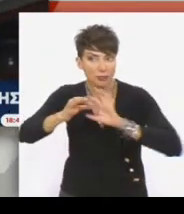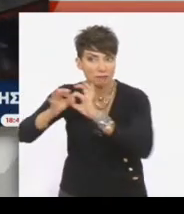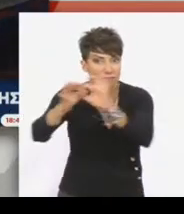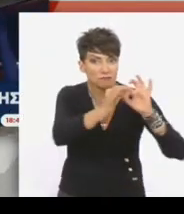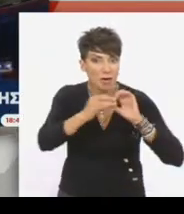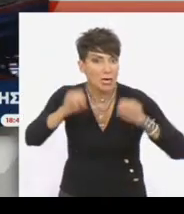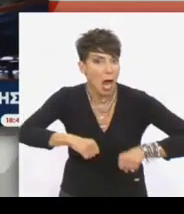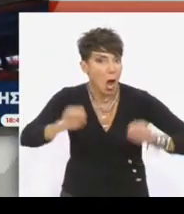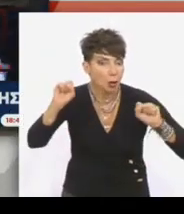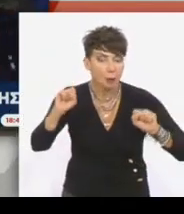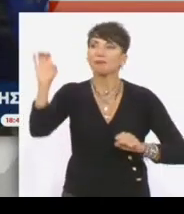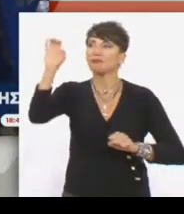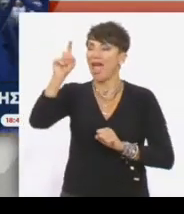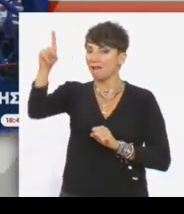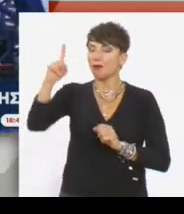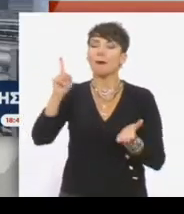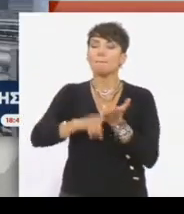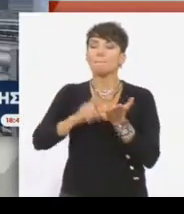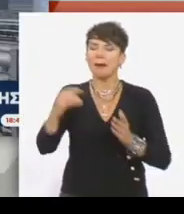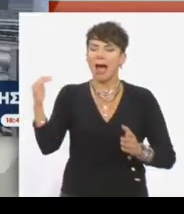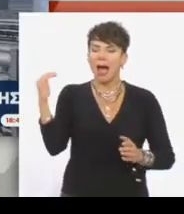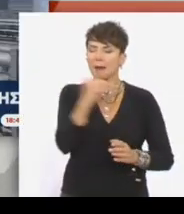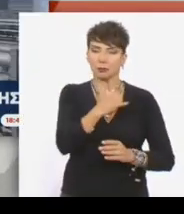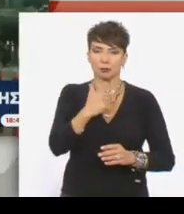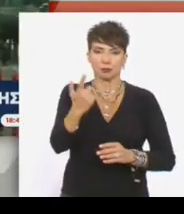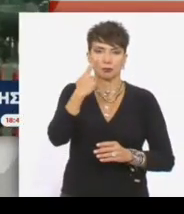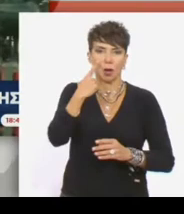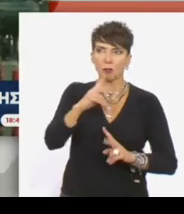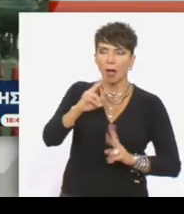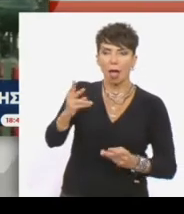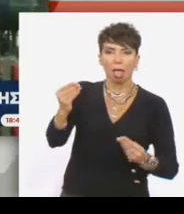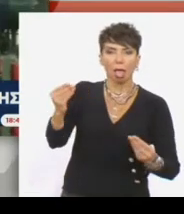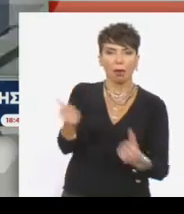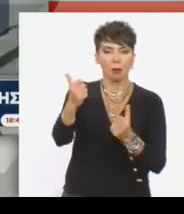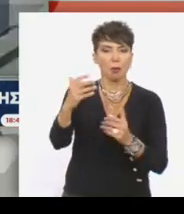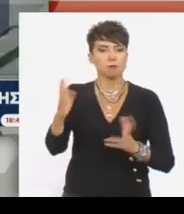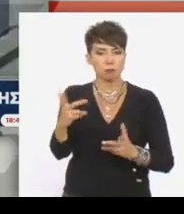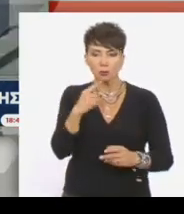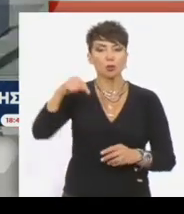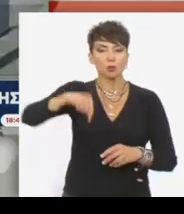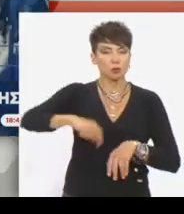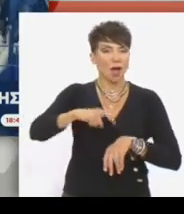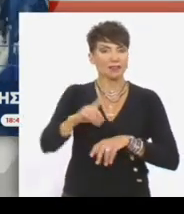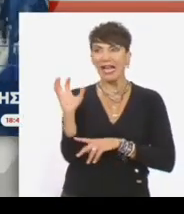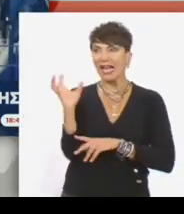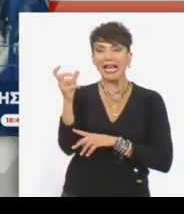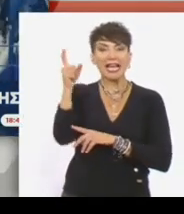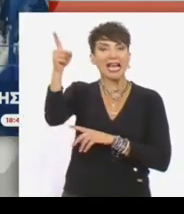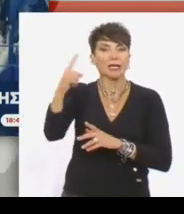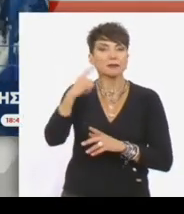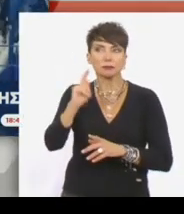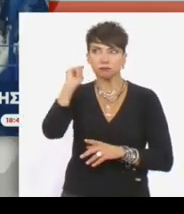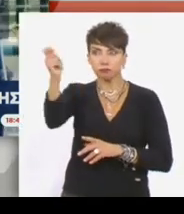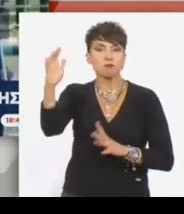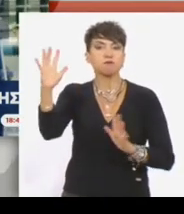καλείται άμεσα να αποφασίσει το πώς θα αντιδράσει στους εκβιασμούς Πούτιν και πώς θα πληρώσει τη ρωσική Γκάσπρο για το φυσικό αέριο σε ευρώ ή